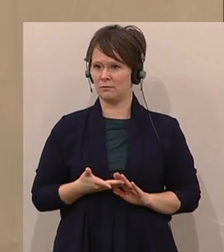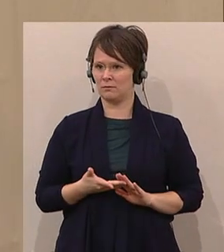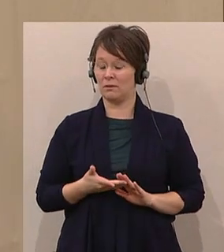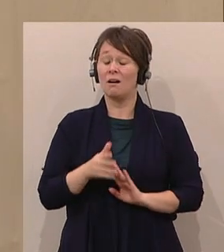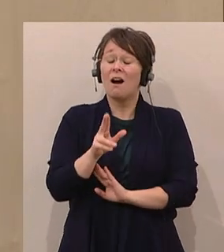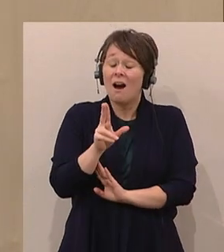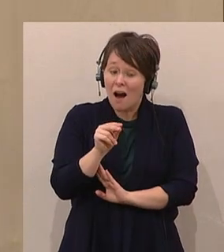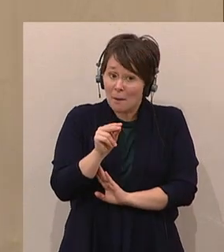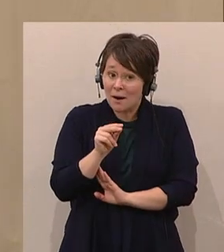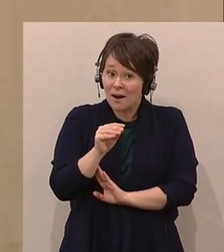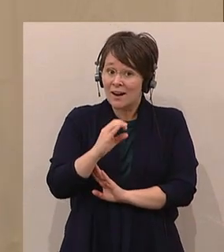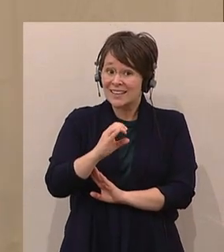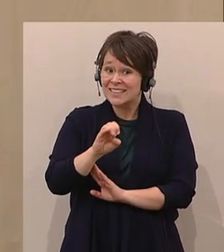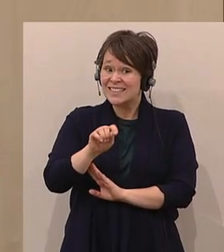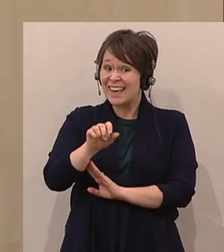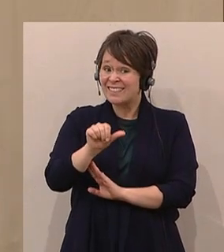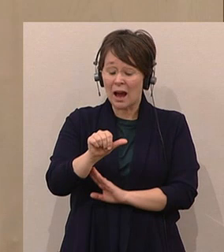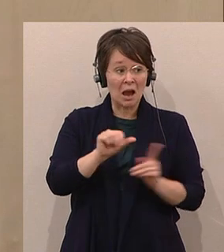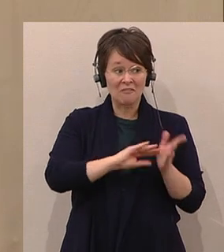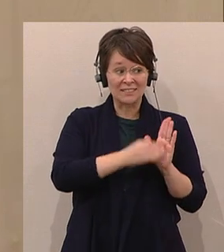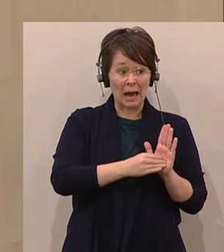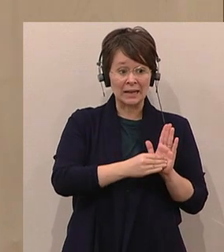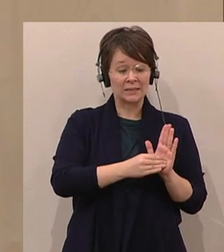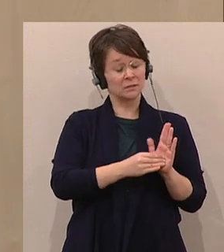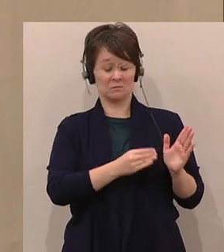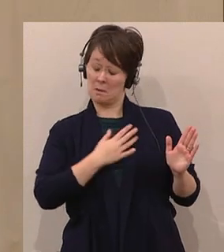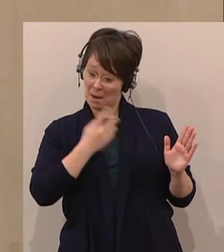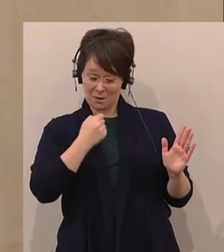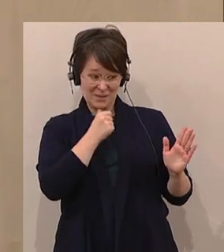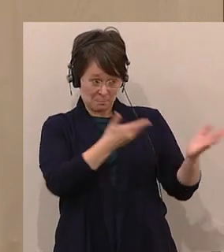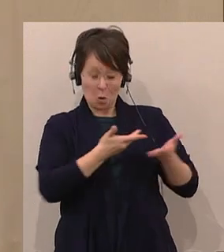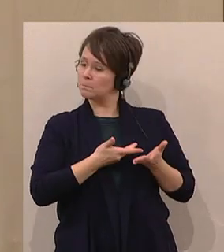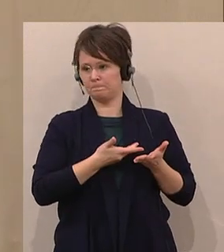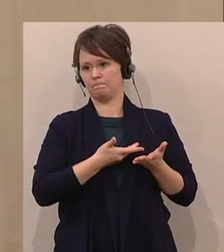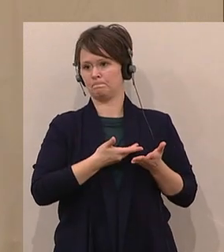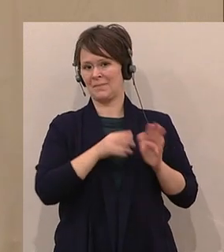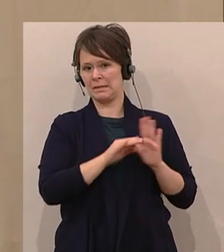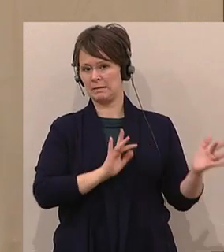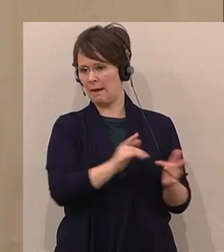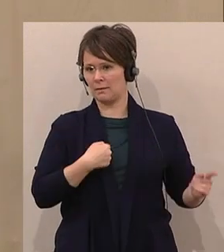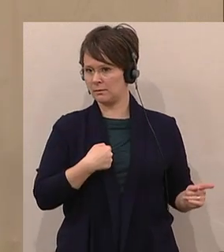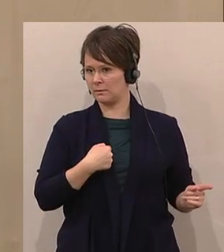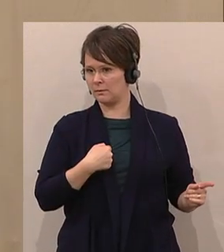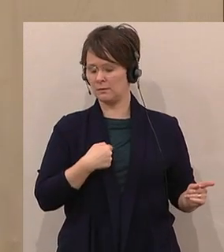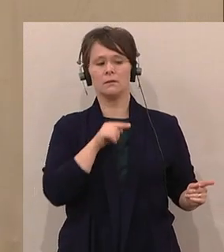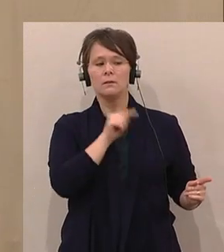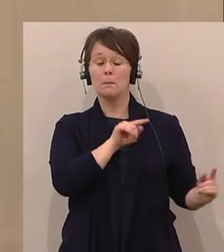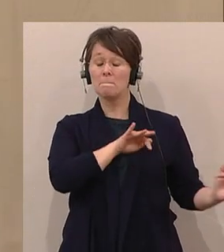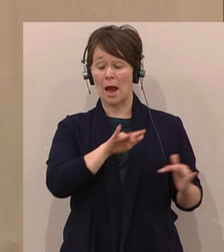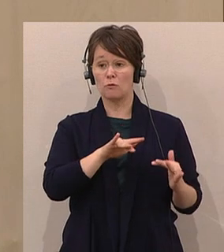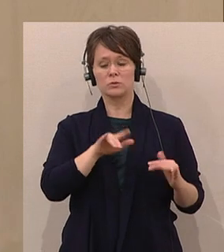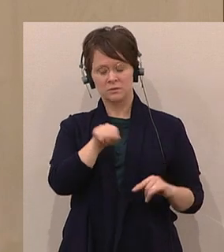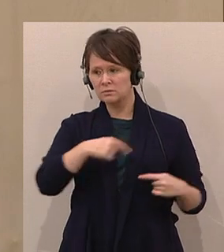-Verträge, meiner Meinung nach rechtswidrig, nicht zu und verunmöglicht damit parlamentarische Arbeit, sondern er sagt,